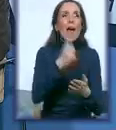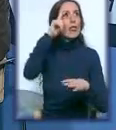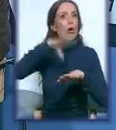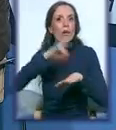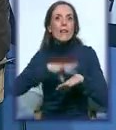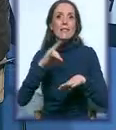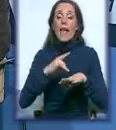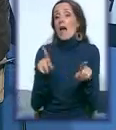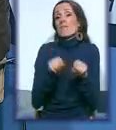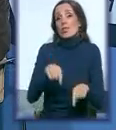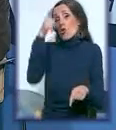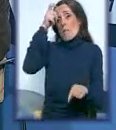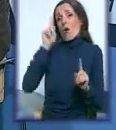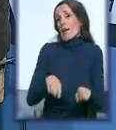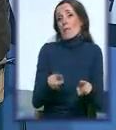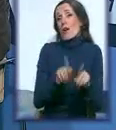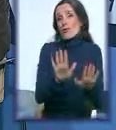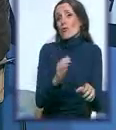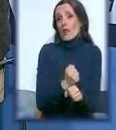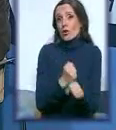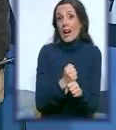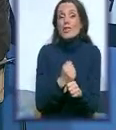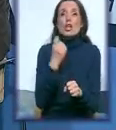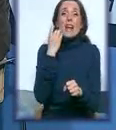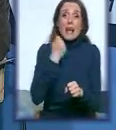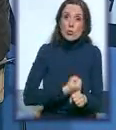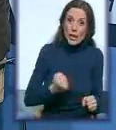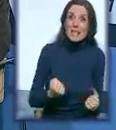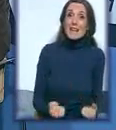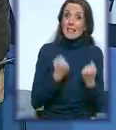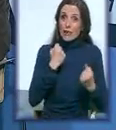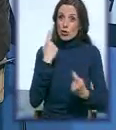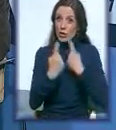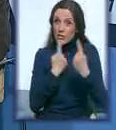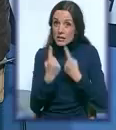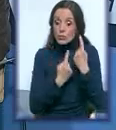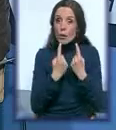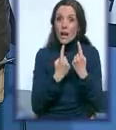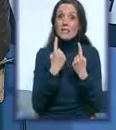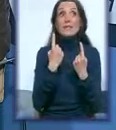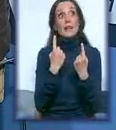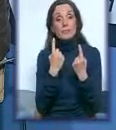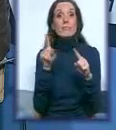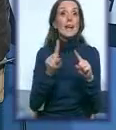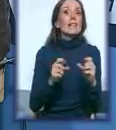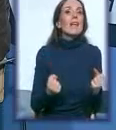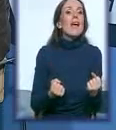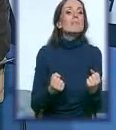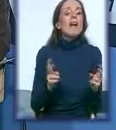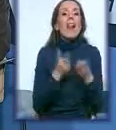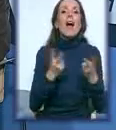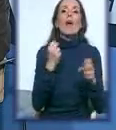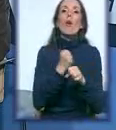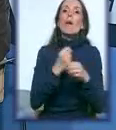uraditi u Beogradu. Odnosno, baš kad su krijezni momenti kada nije lako izvršiti neki napredak,